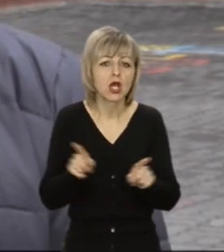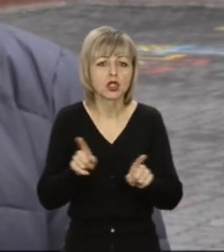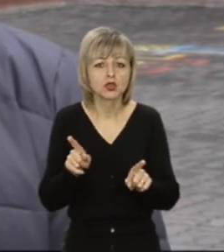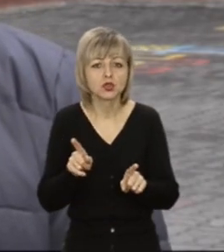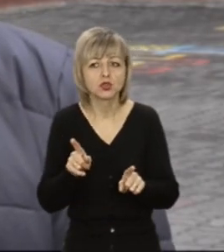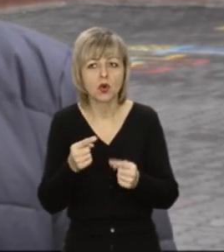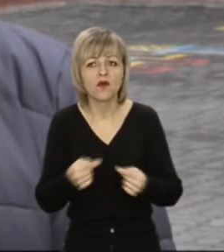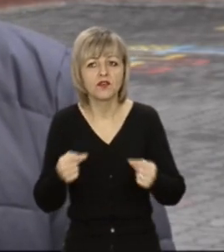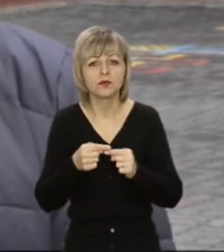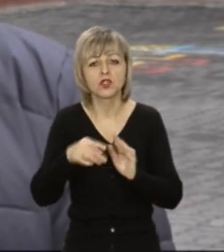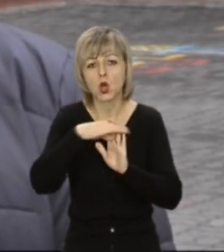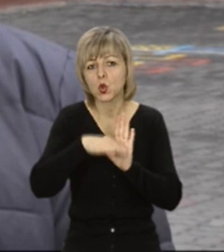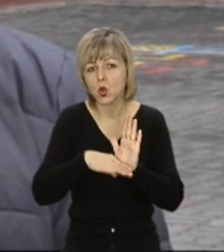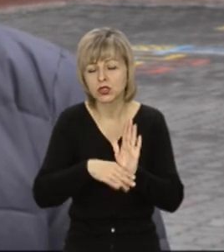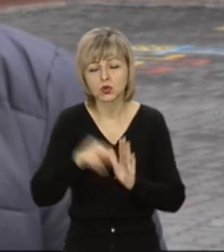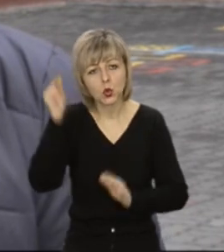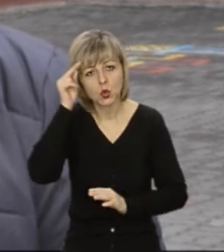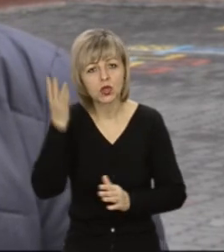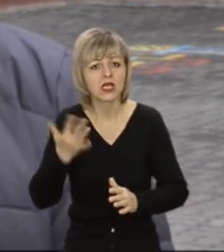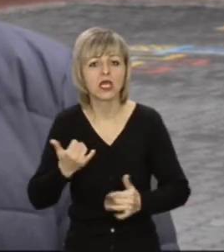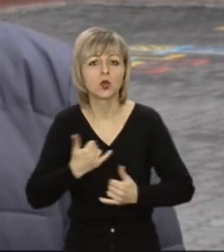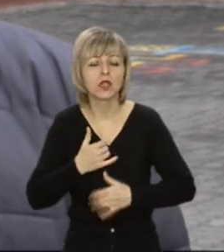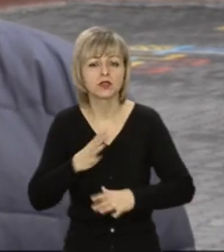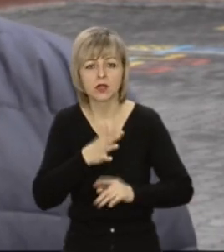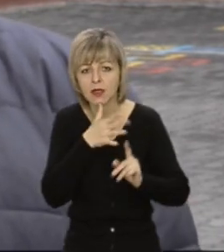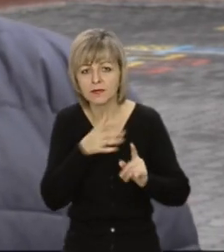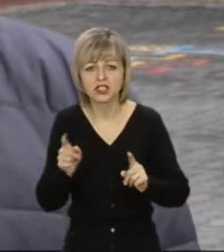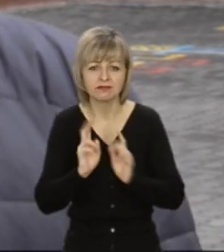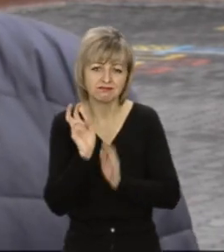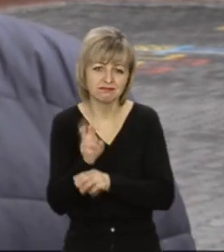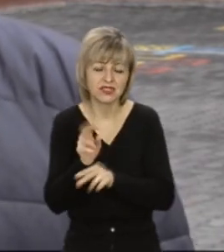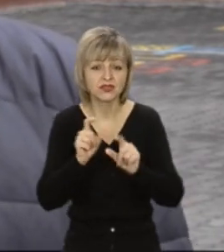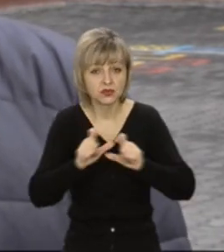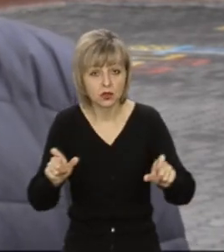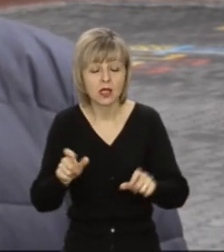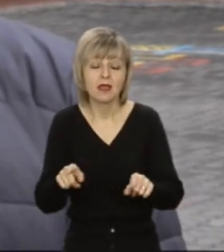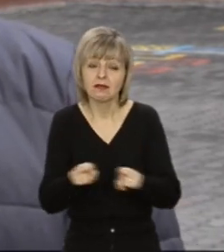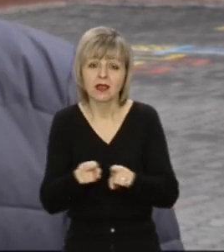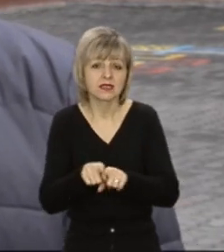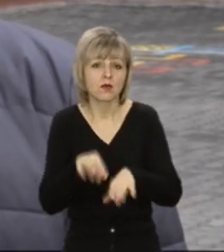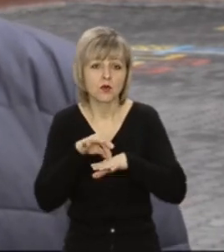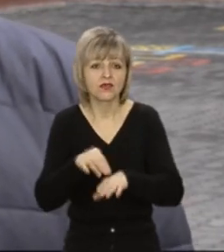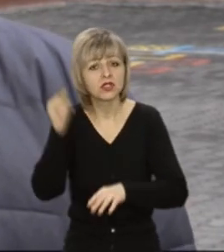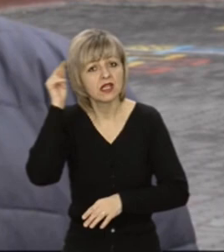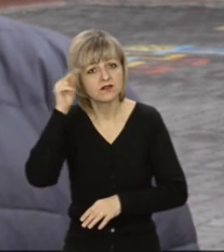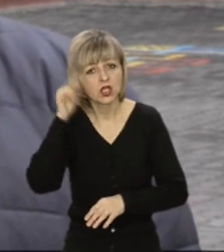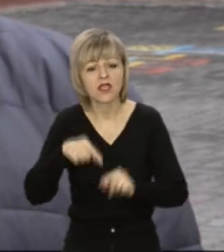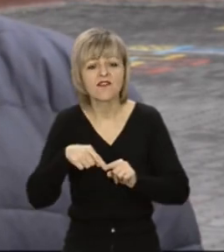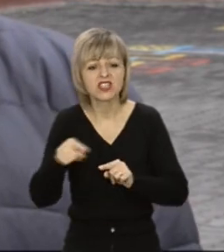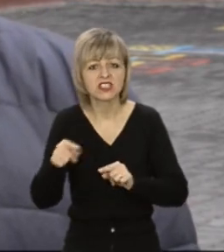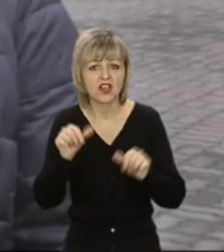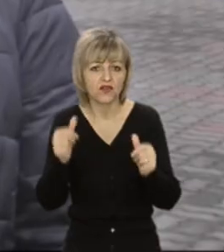що відповідно до розкладу уроків, який ми мали під час обучної форми навчання, так само відбувається і навчання у